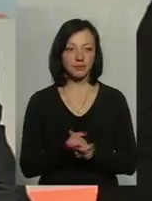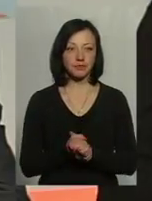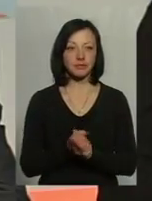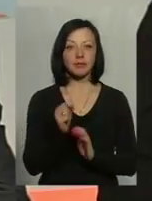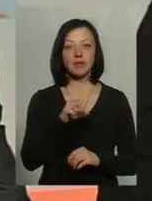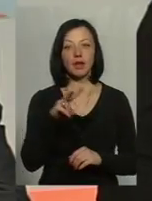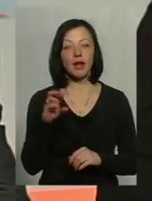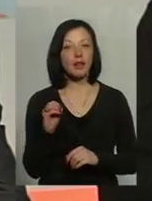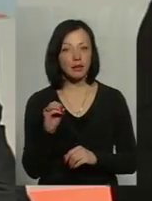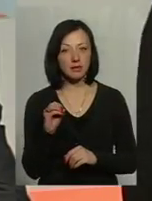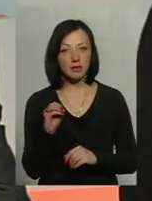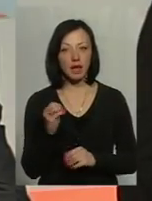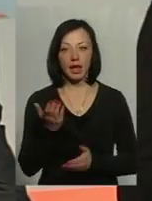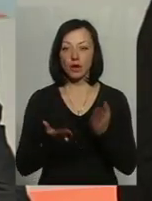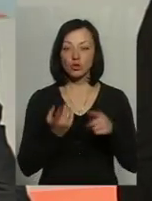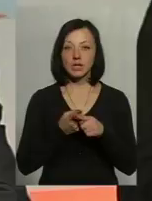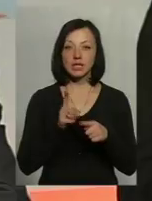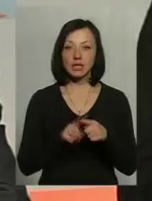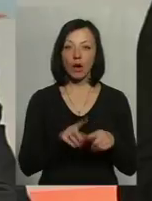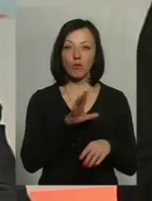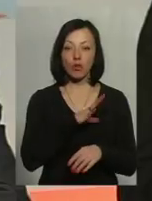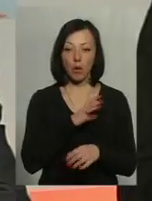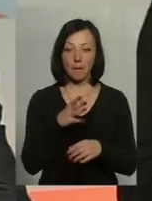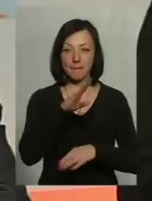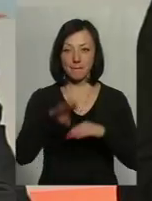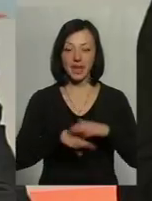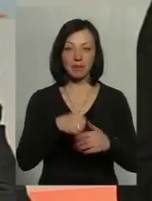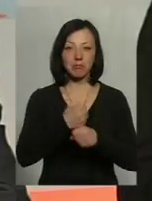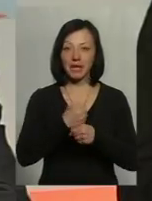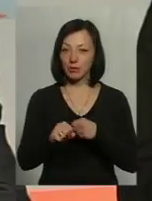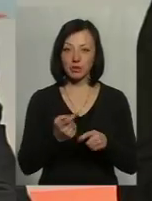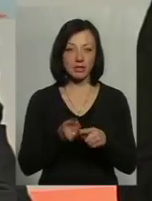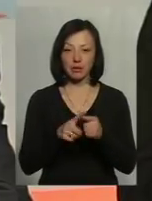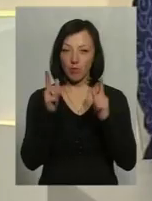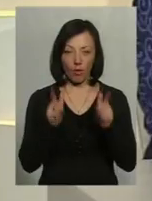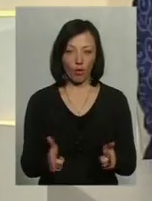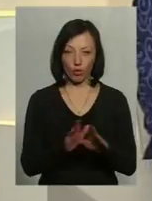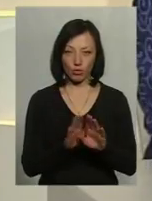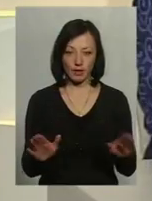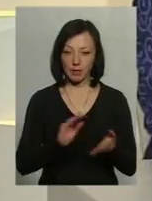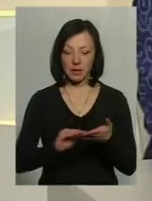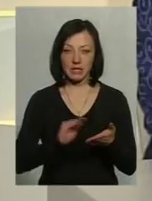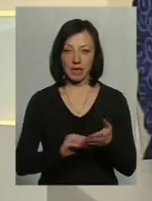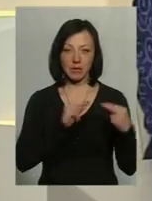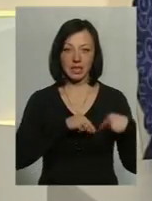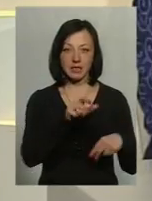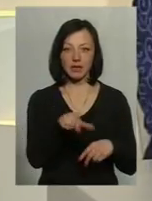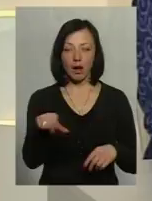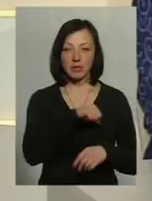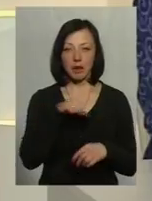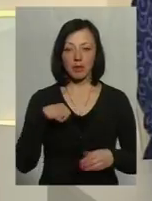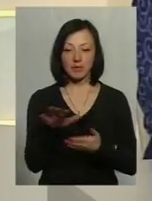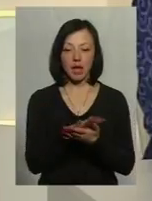Але якщо це було під примусом, то в жодному разі не йти на такі поступки і не писати працівникам самим